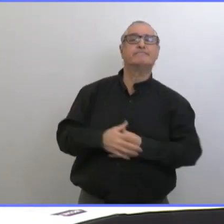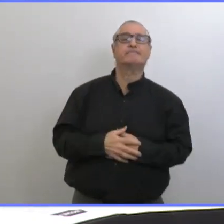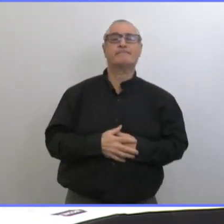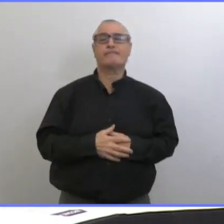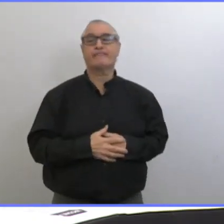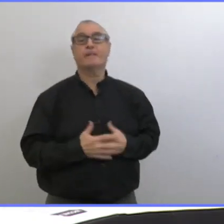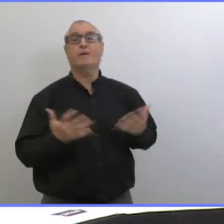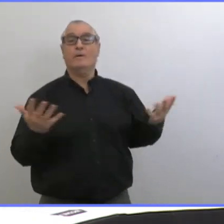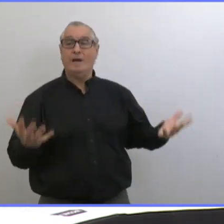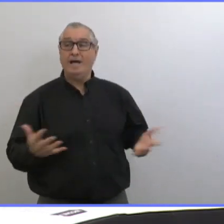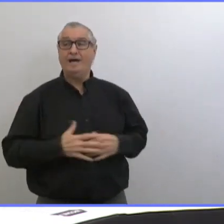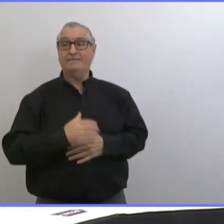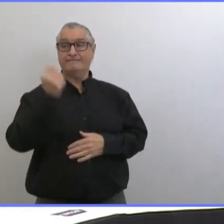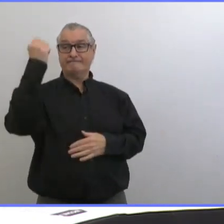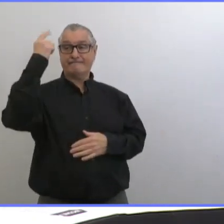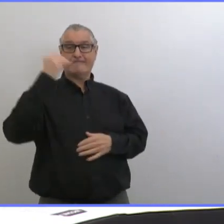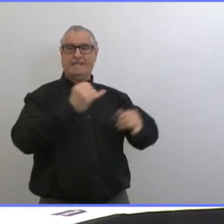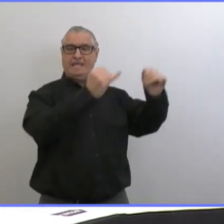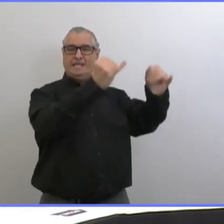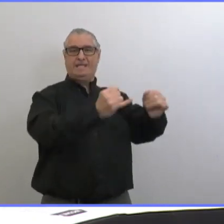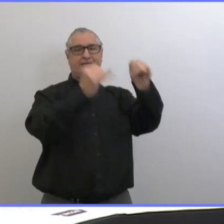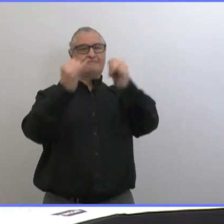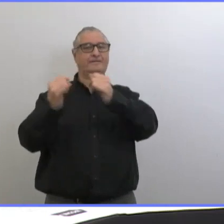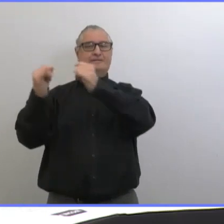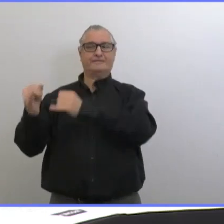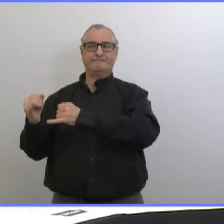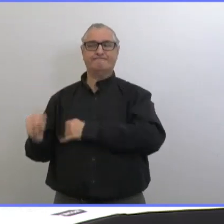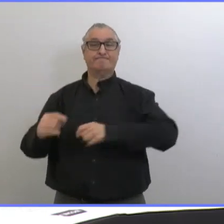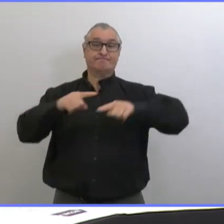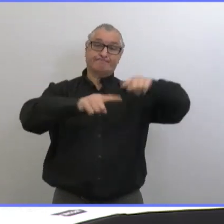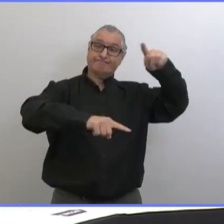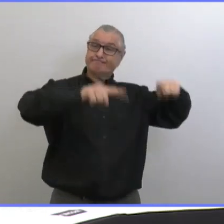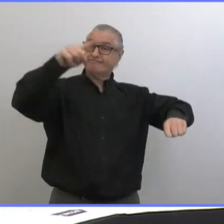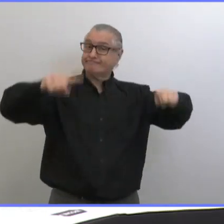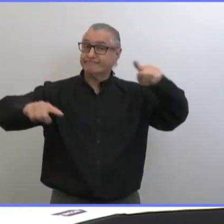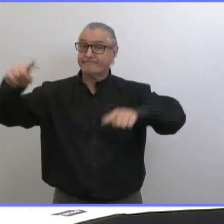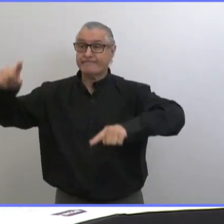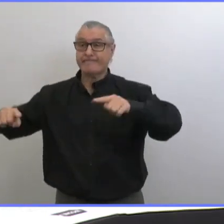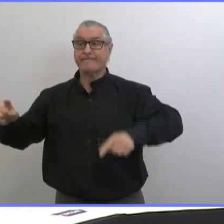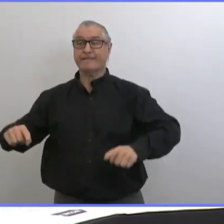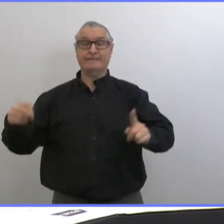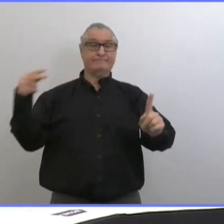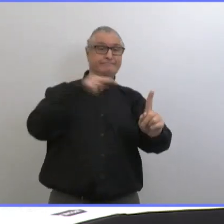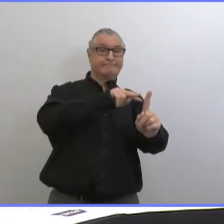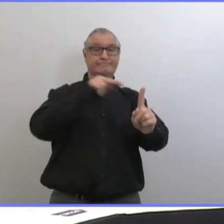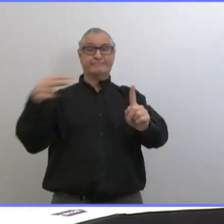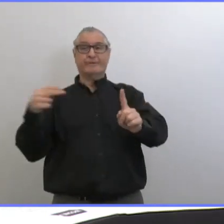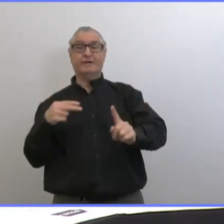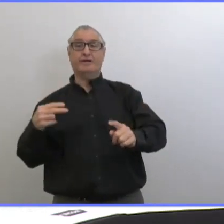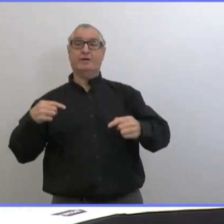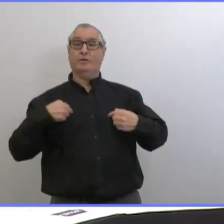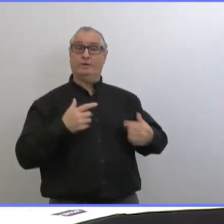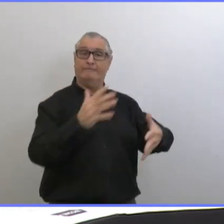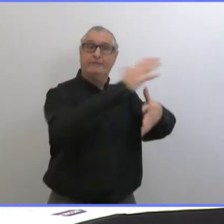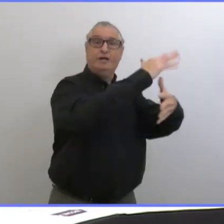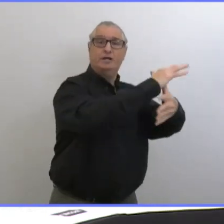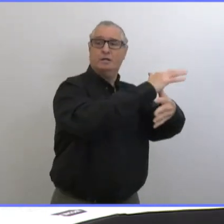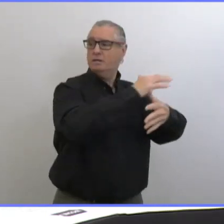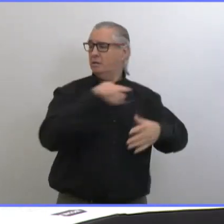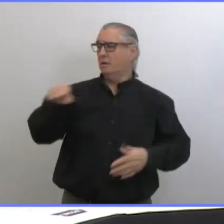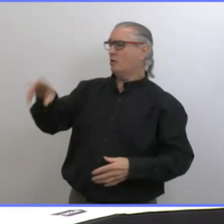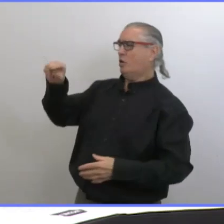est unique. Ce qu'on a fait, c'est qu'on a regardé les recherches qui ont été faites, les études qui ont été faites.